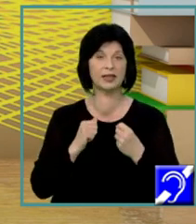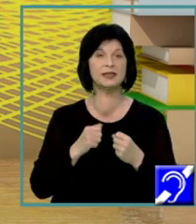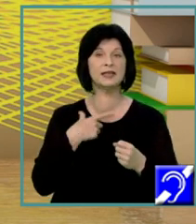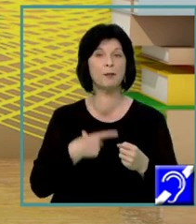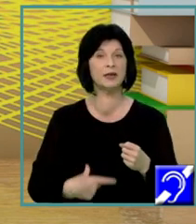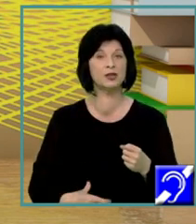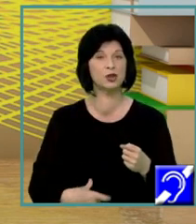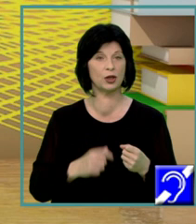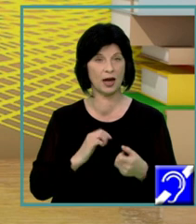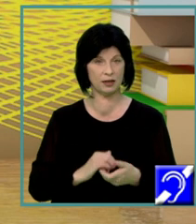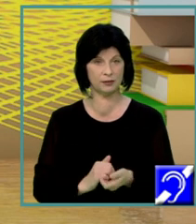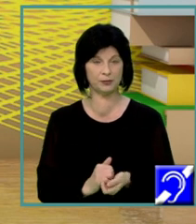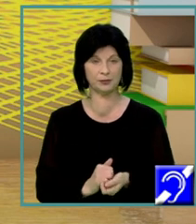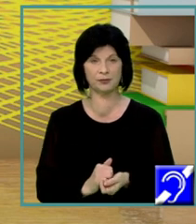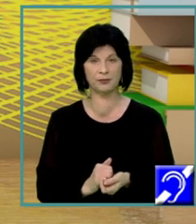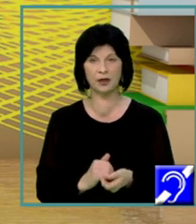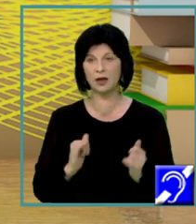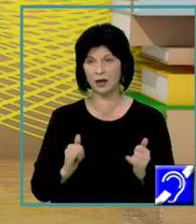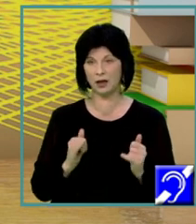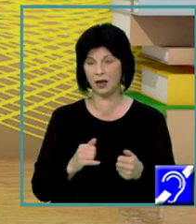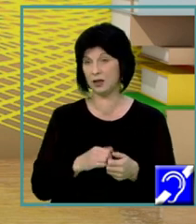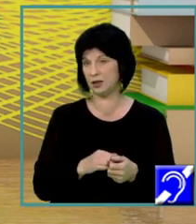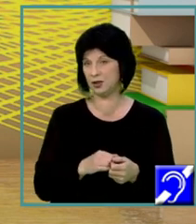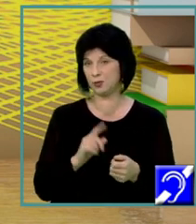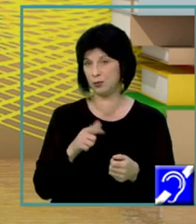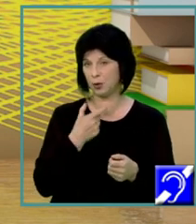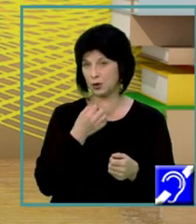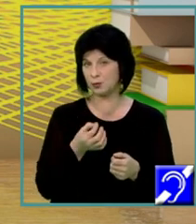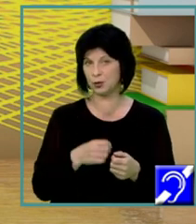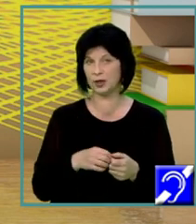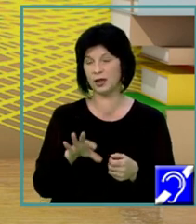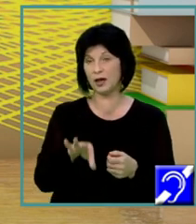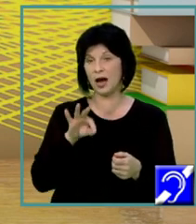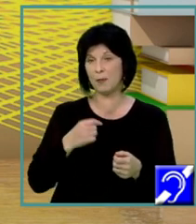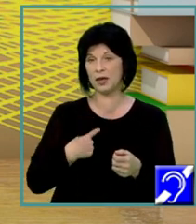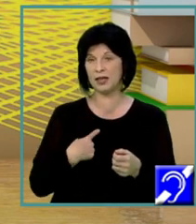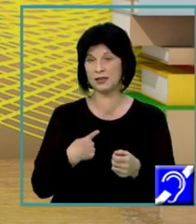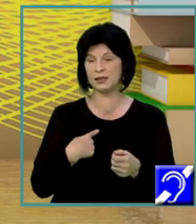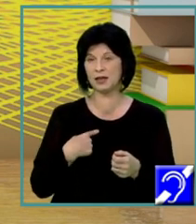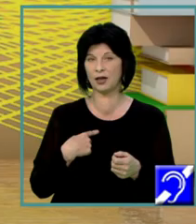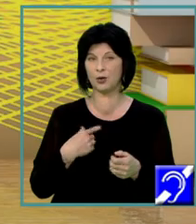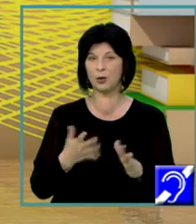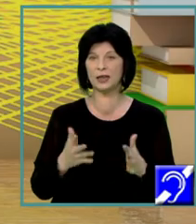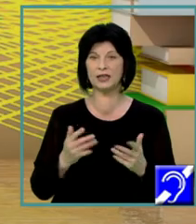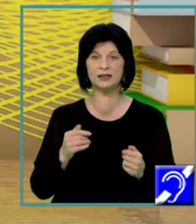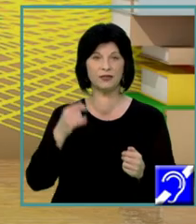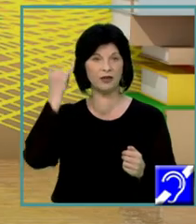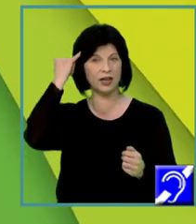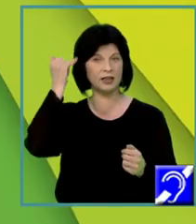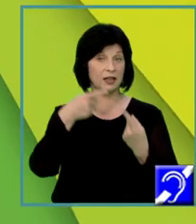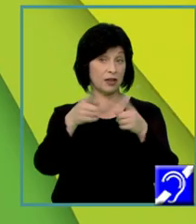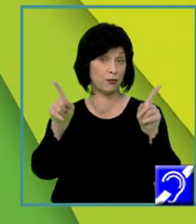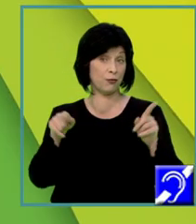Raportarea la experiența personală. Aici mărturisesc că am ales eu câteva idei. Voi puteți avea nenumărate.